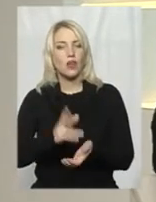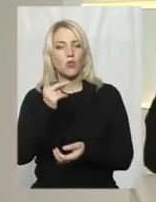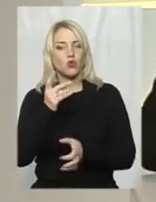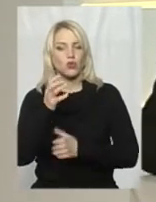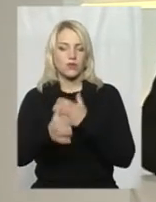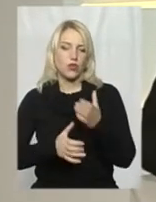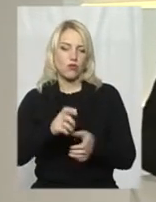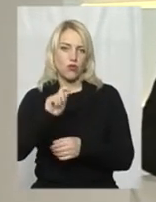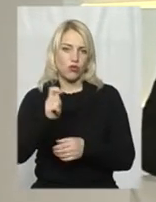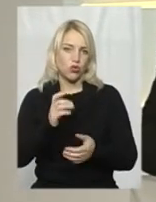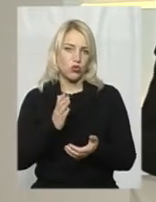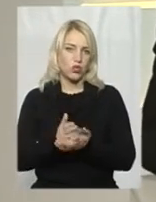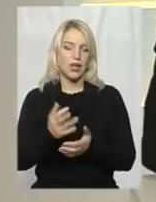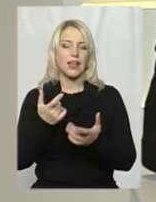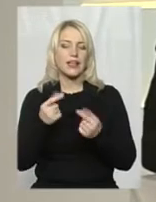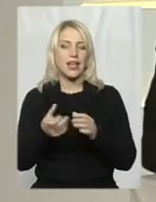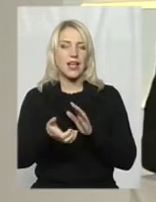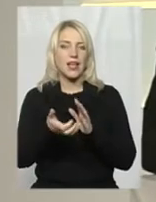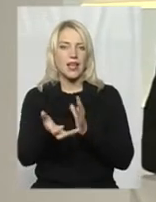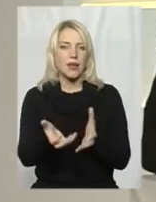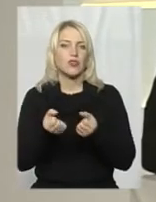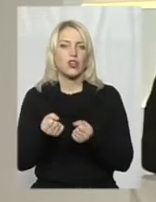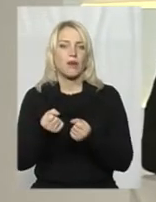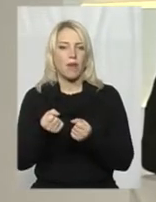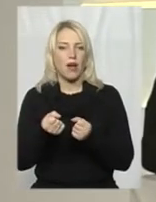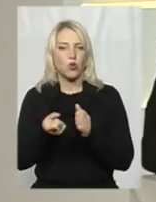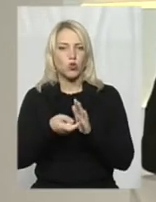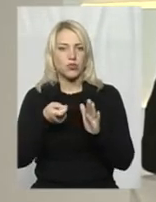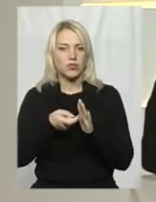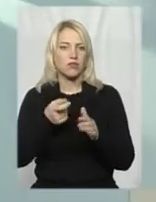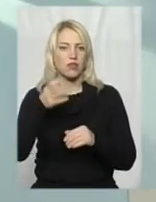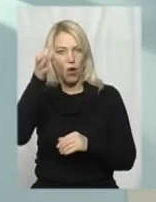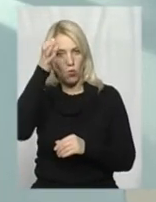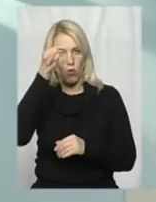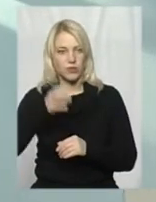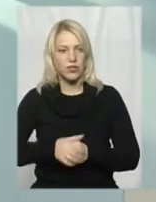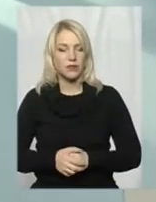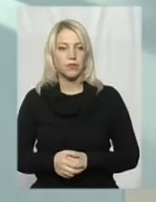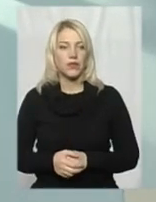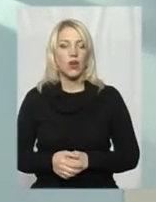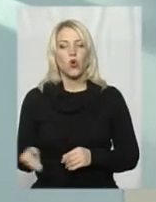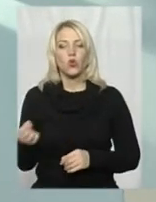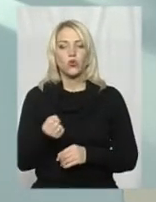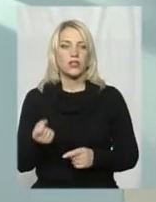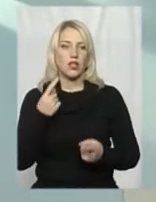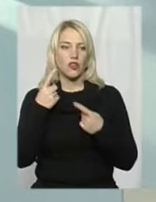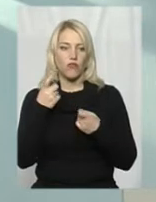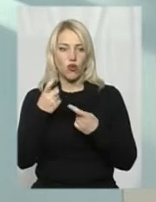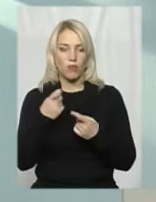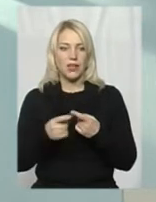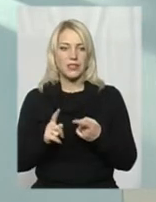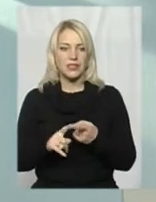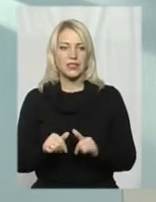і де їх черпають здебільшого науковці? Ну, звичайно, масив інформації в рази